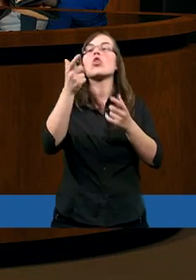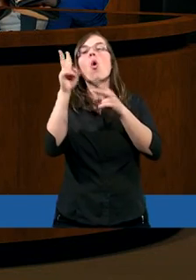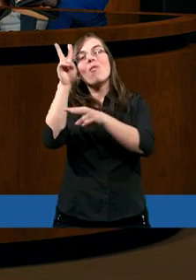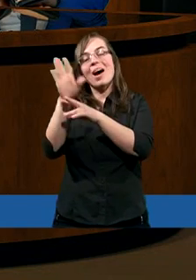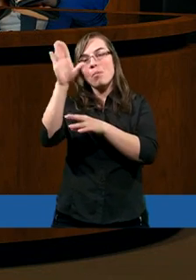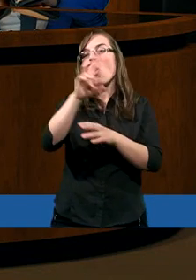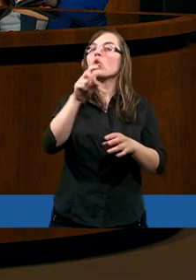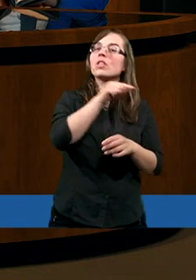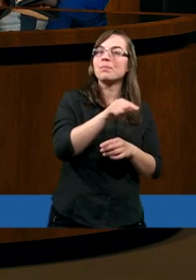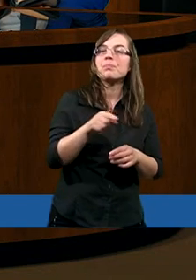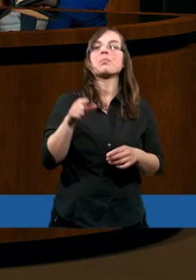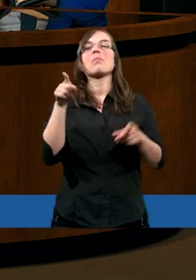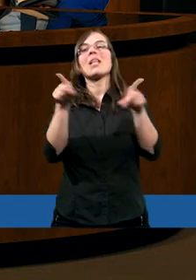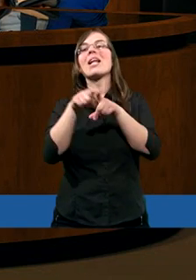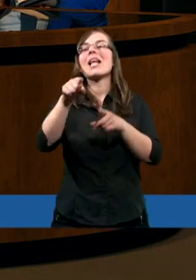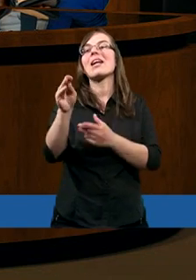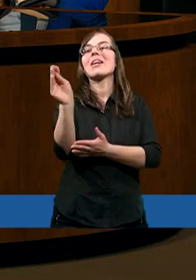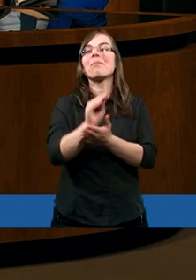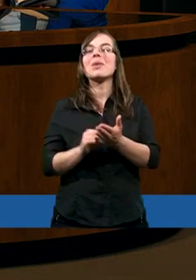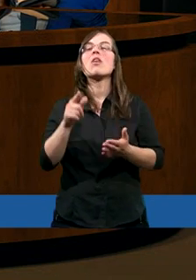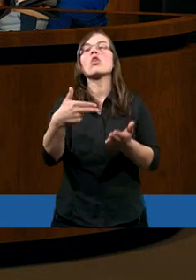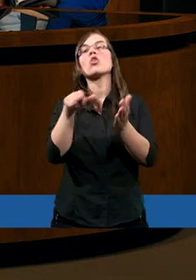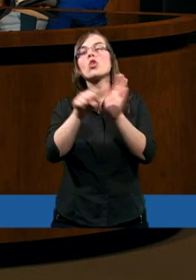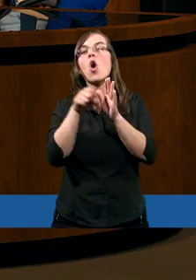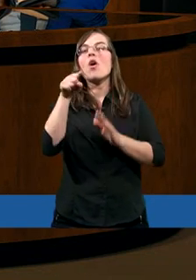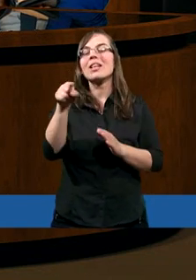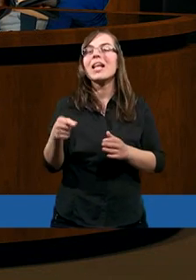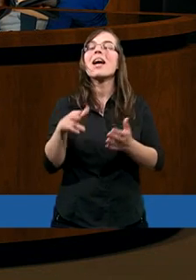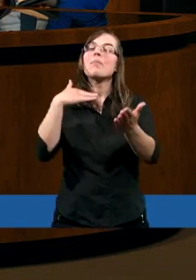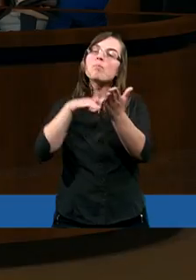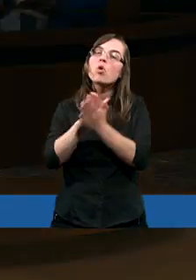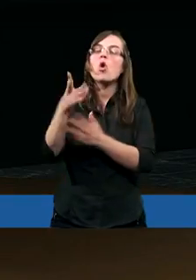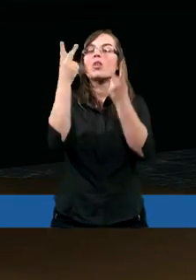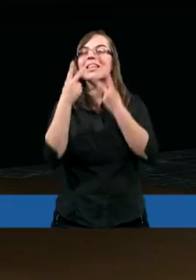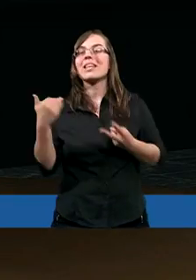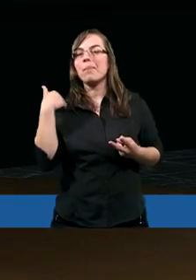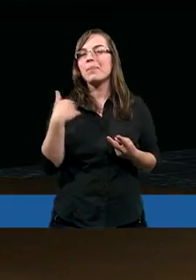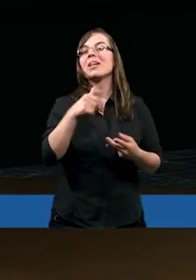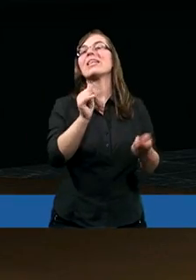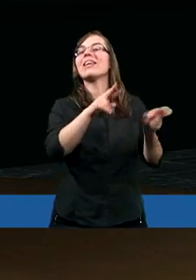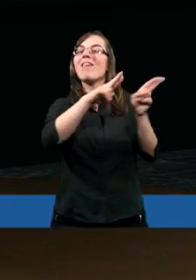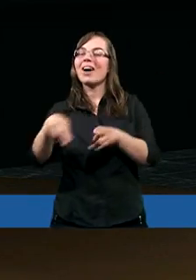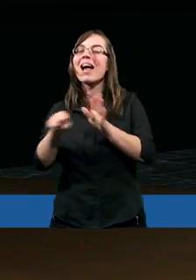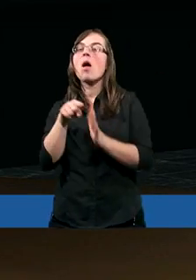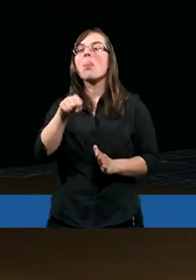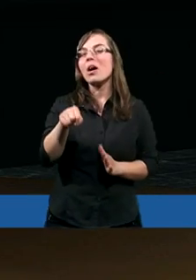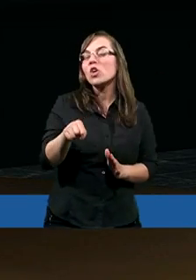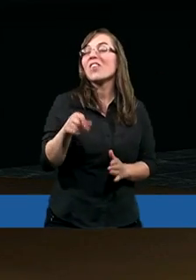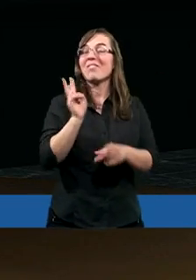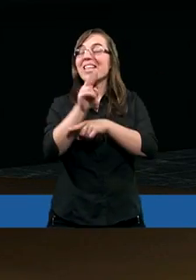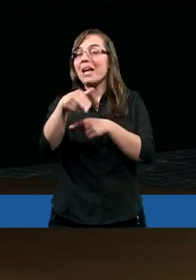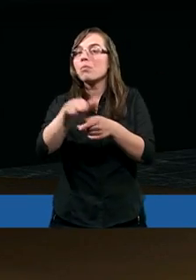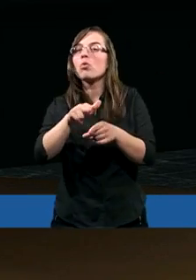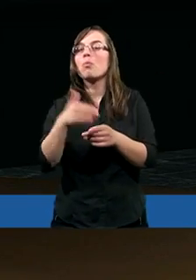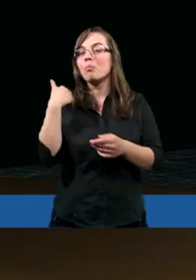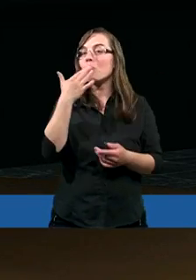chciałbym dodać do tego wszystkiego jeszcze, cofając się jak gdyby troszeczkę do Twojego gościu pytania na samym początku, zwracając uwagę właśnie na ten wstęp, który